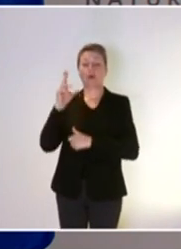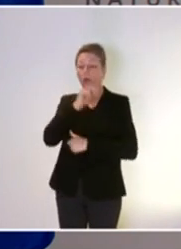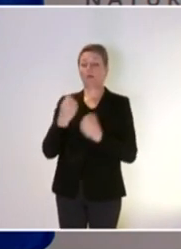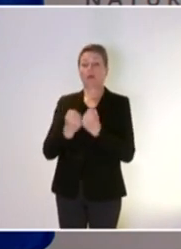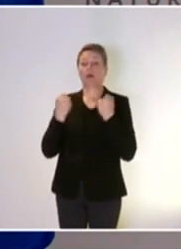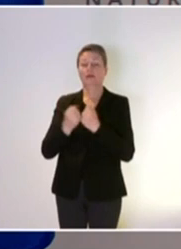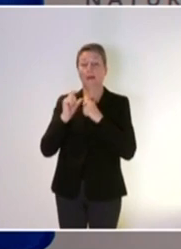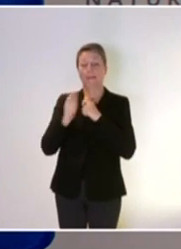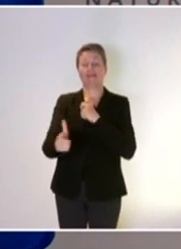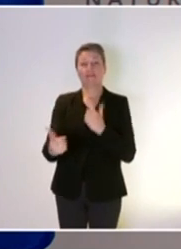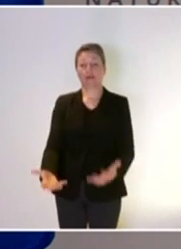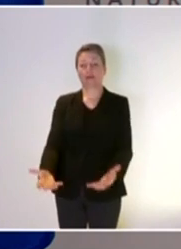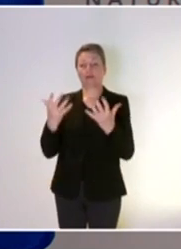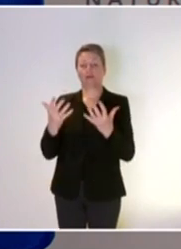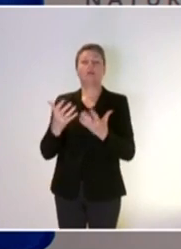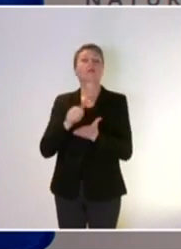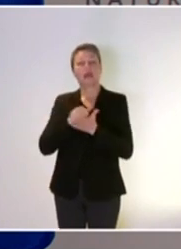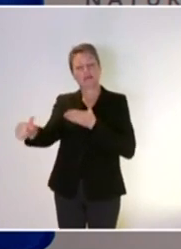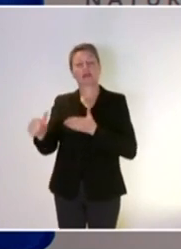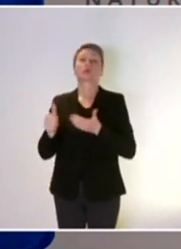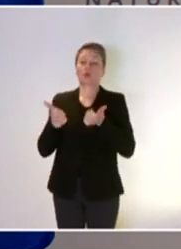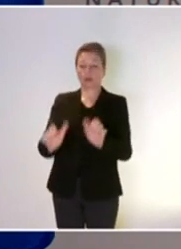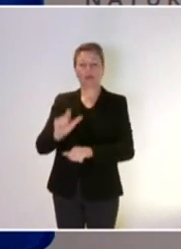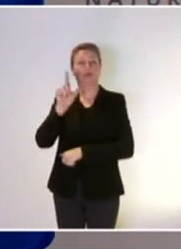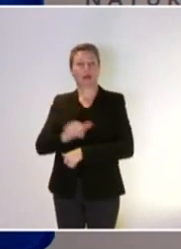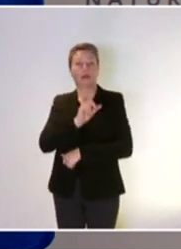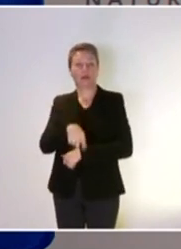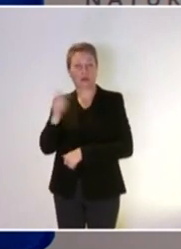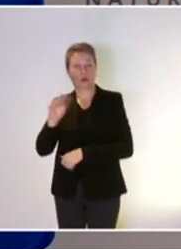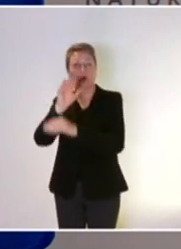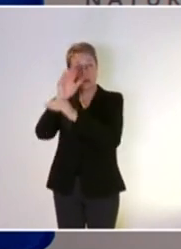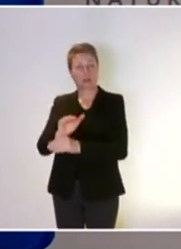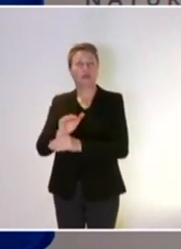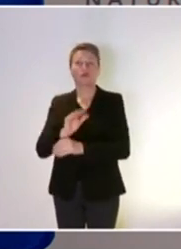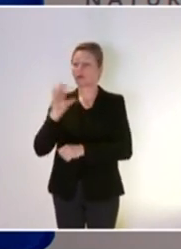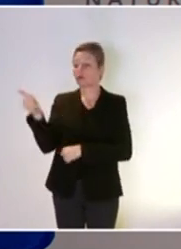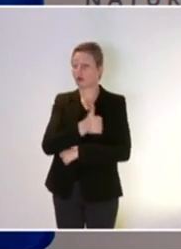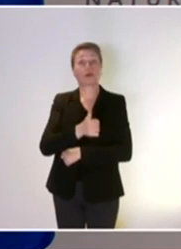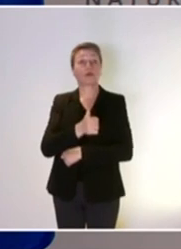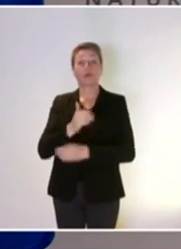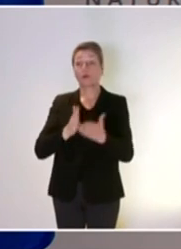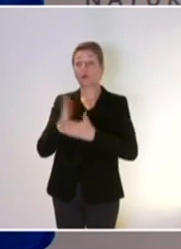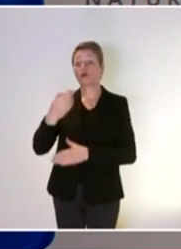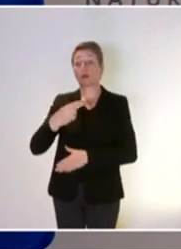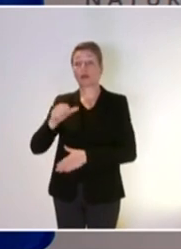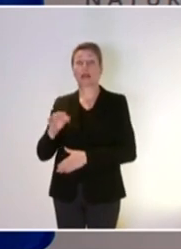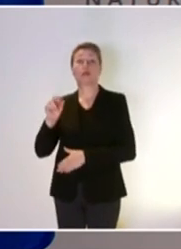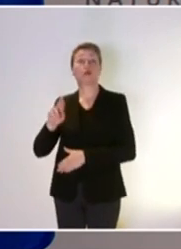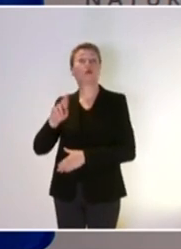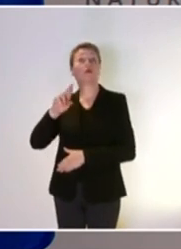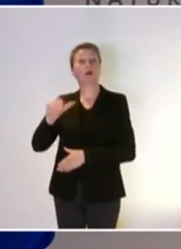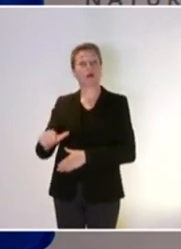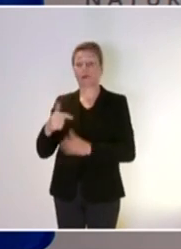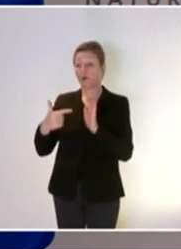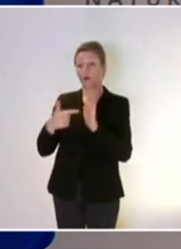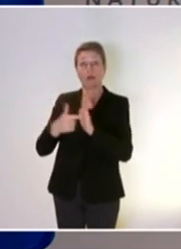sur l'environnement et sur la nature. Le défi est vraiment là et donc dans chaque projet Natura 2000, on trouve un cadre, on